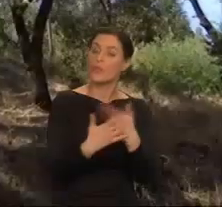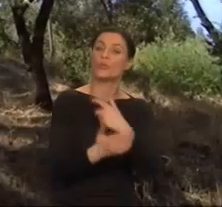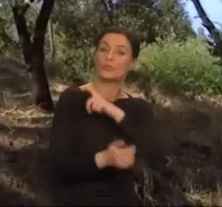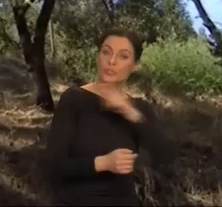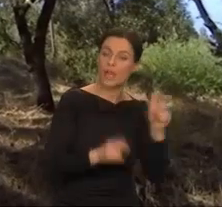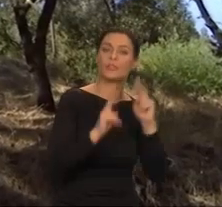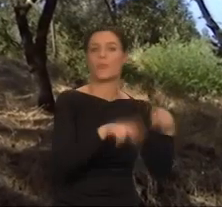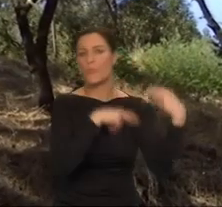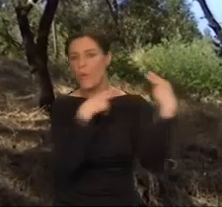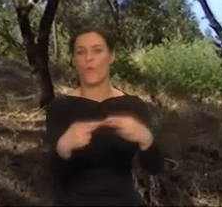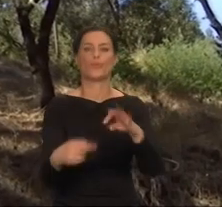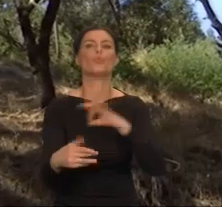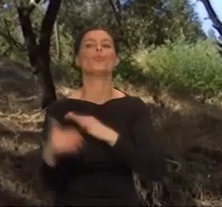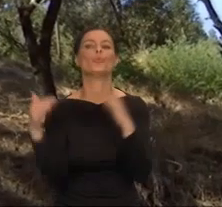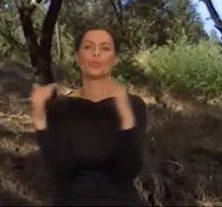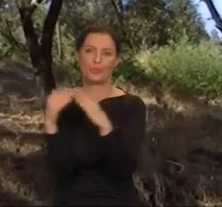bym wróciła do domu.